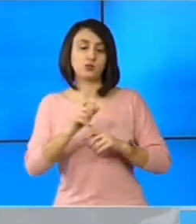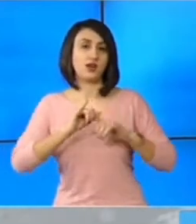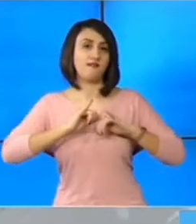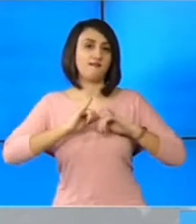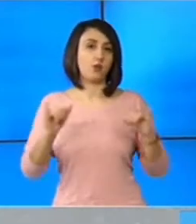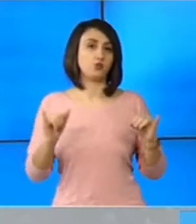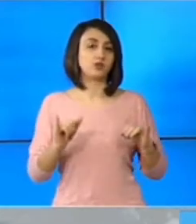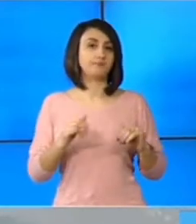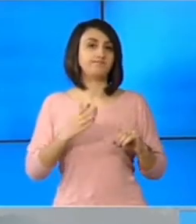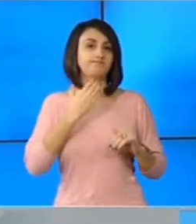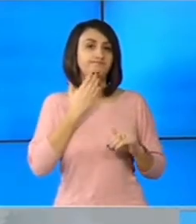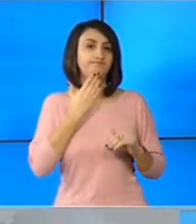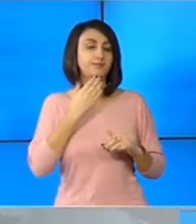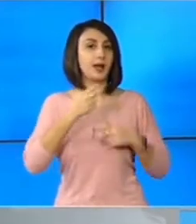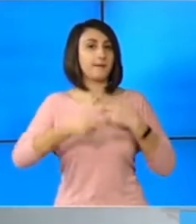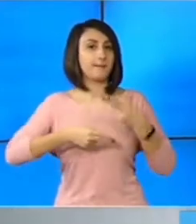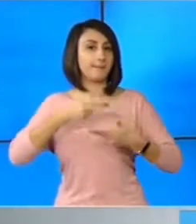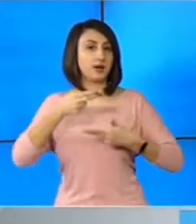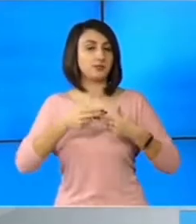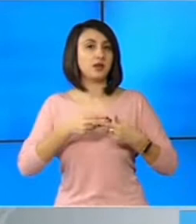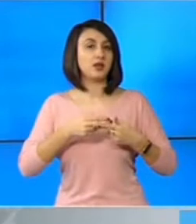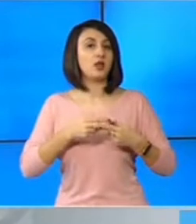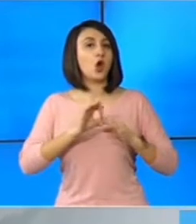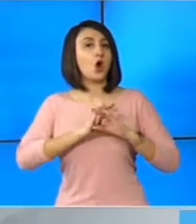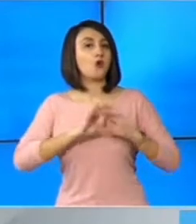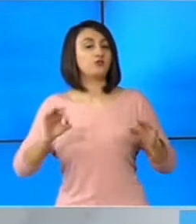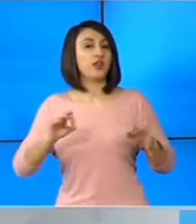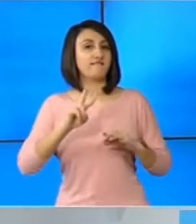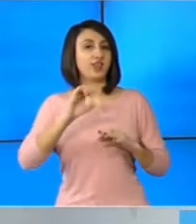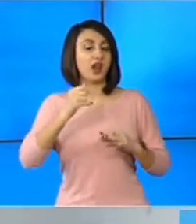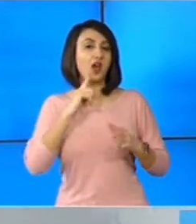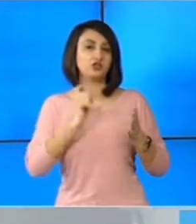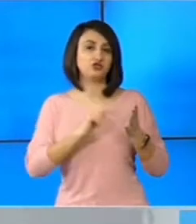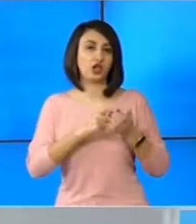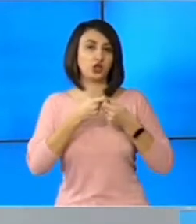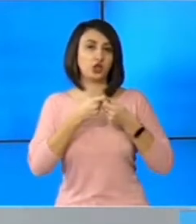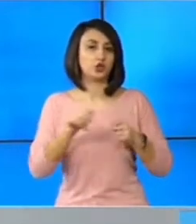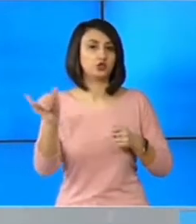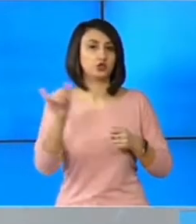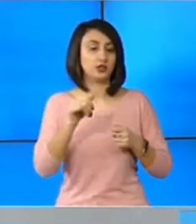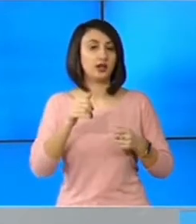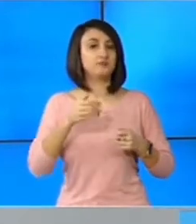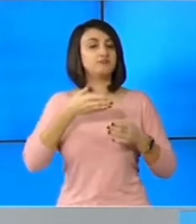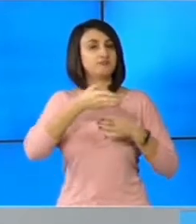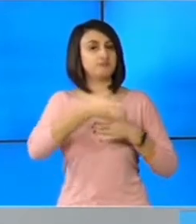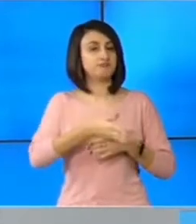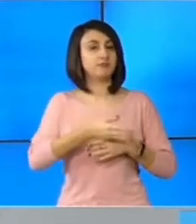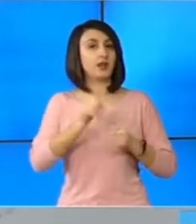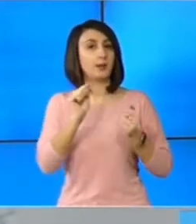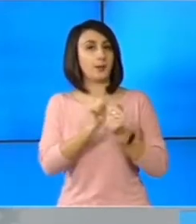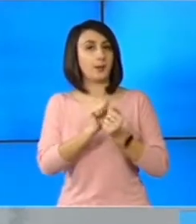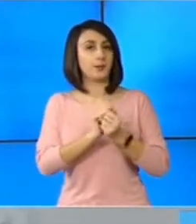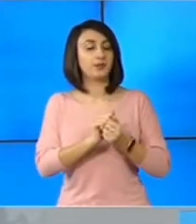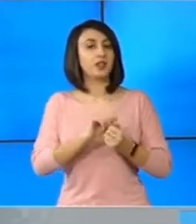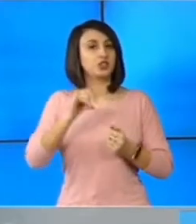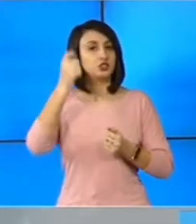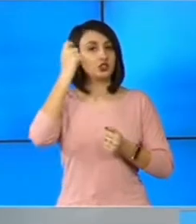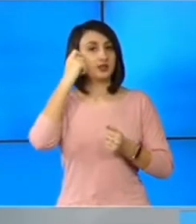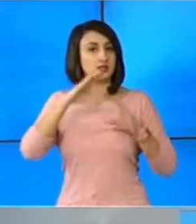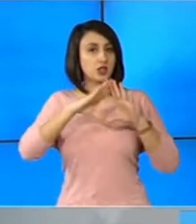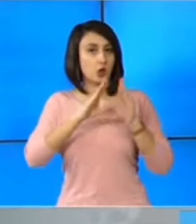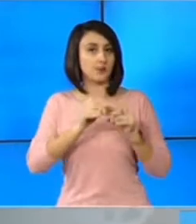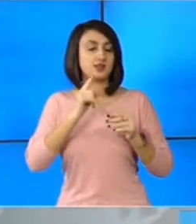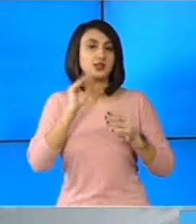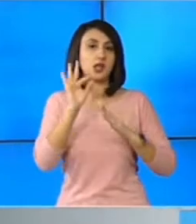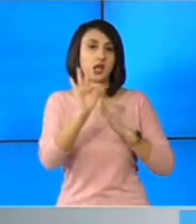evoluției dramatice a pandemiei de coronavirus oficialii de la Viena, cerca toți cei care vor să intre pe teritoriul austriac, inclusiv cetățenii români,